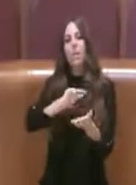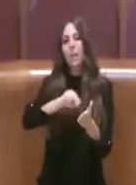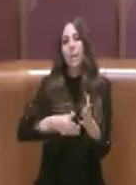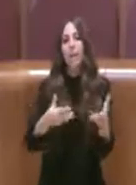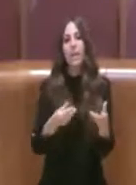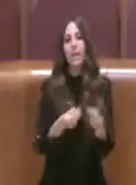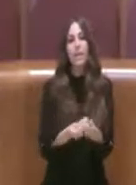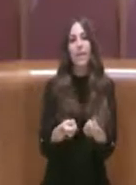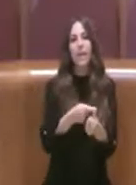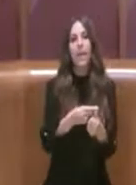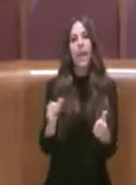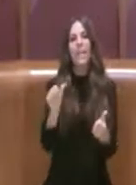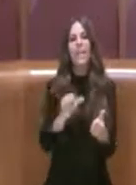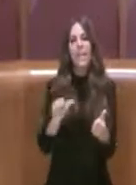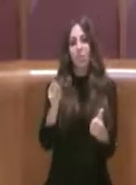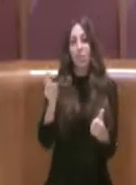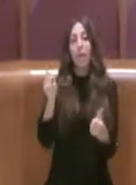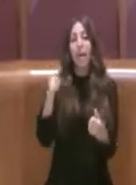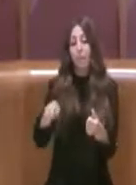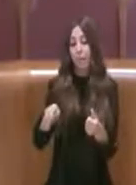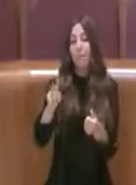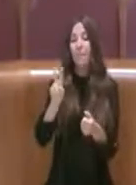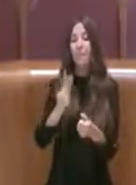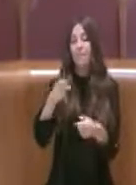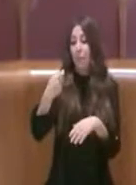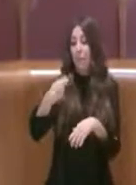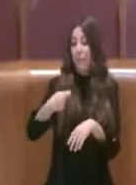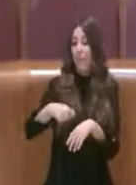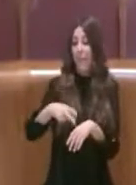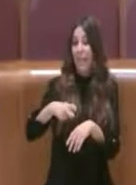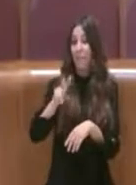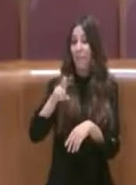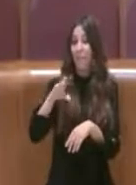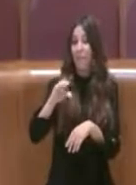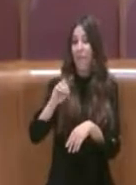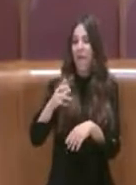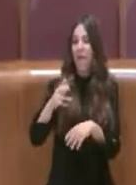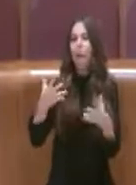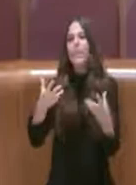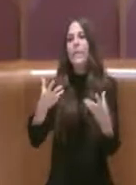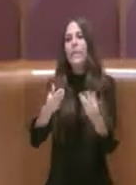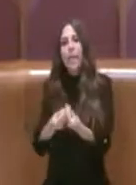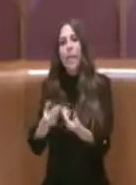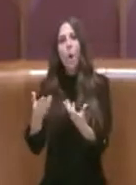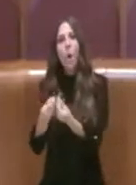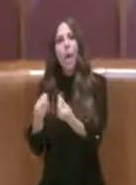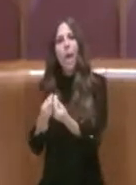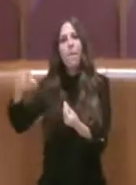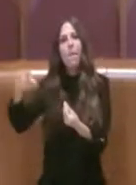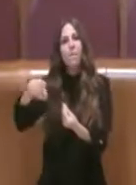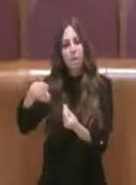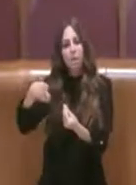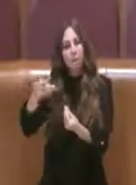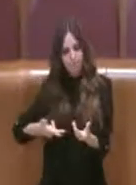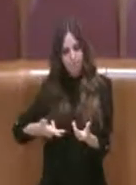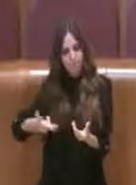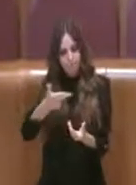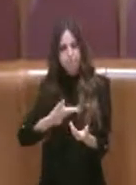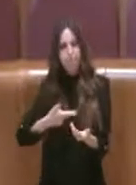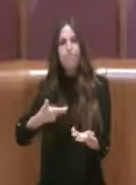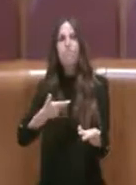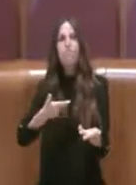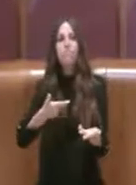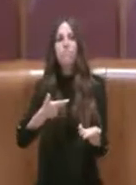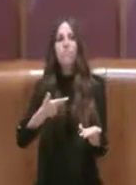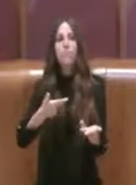Seccia che è Vice Presidente dell'Assemblea Capitolina, Vice Presidente Vicario e con la collega Paciocca abbiamo deciso di prendere noi in mano la situazione e